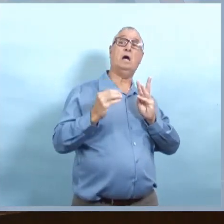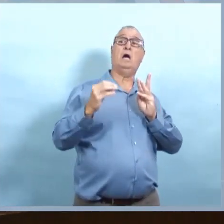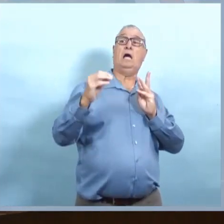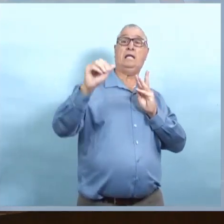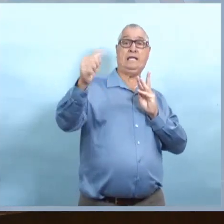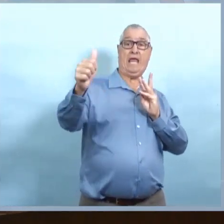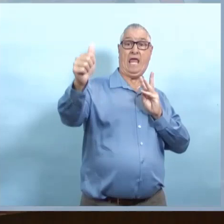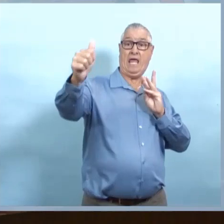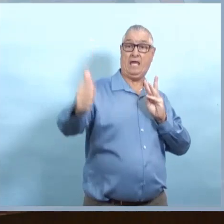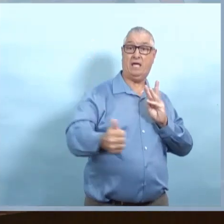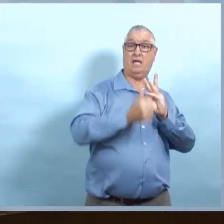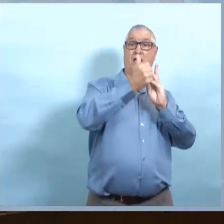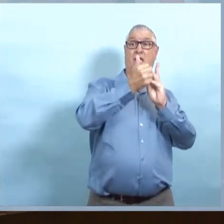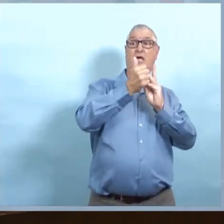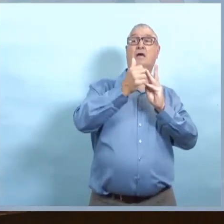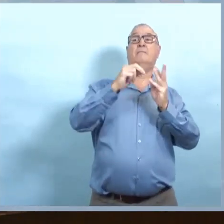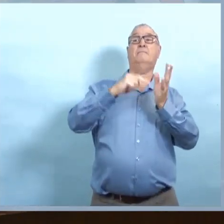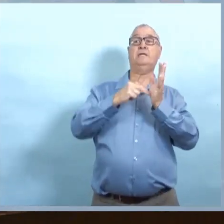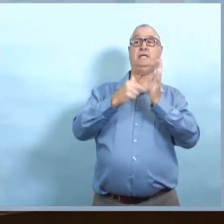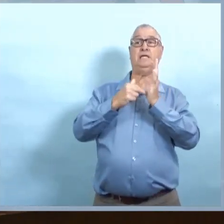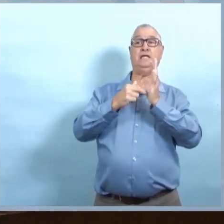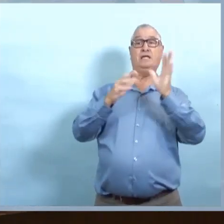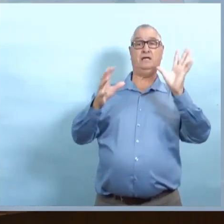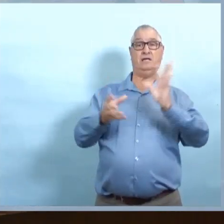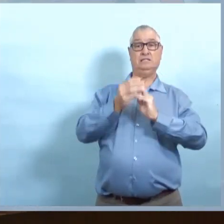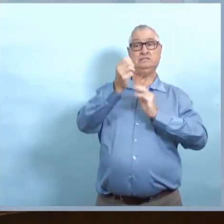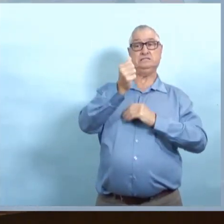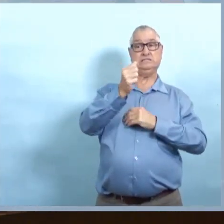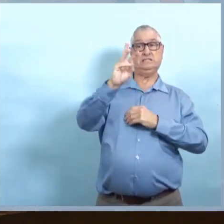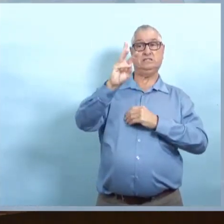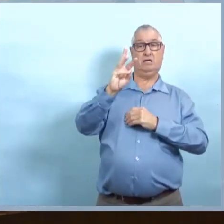on peut avoir, on peut inviter dix personnes chez soi